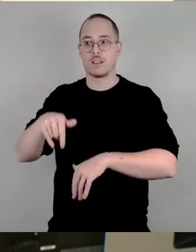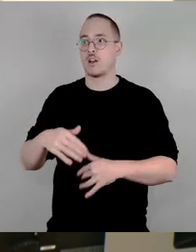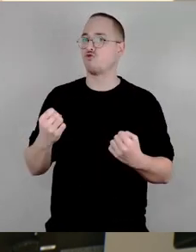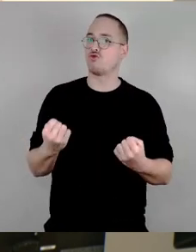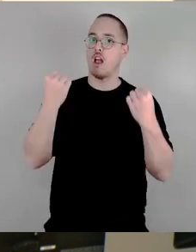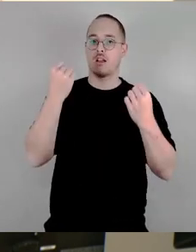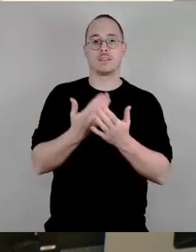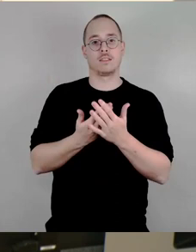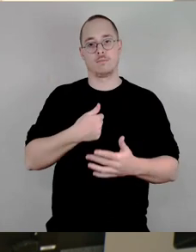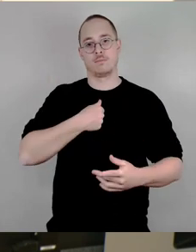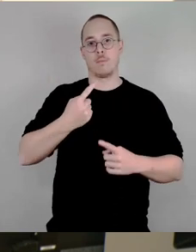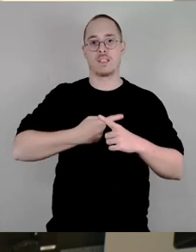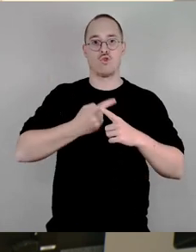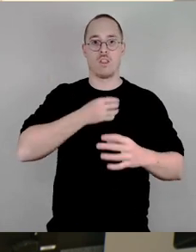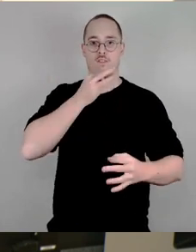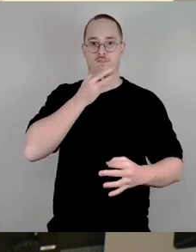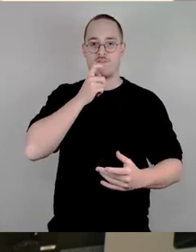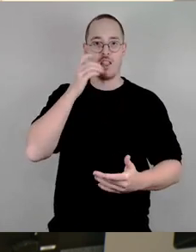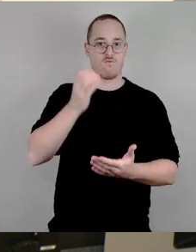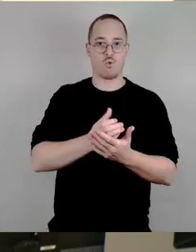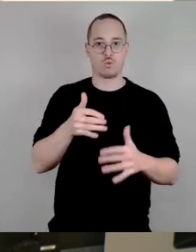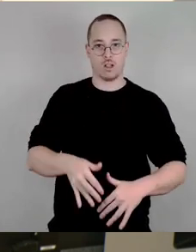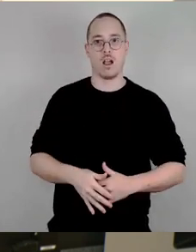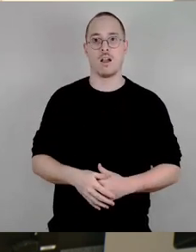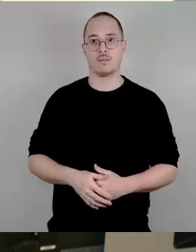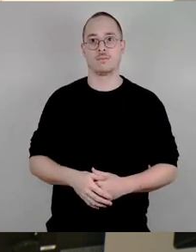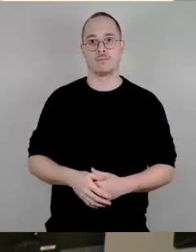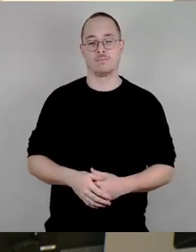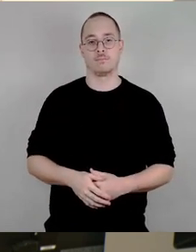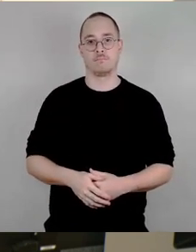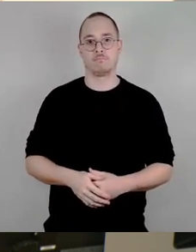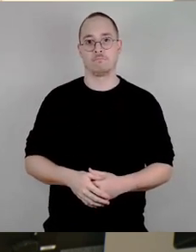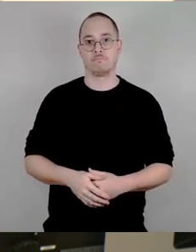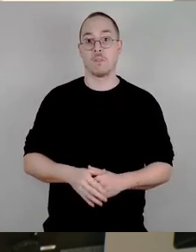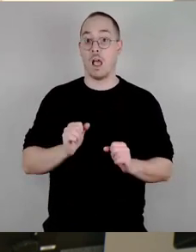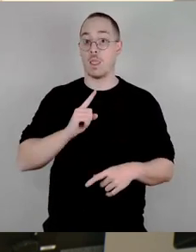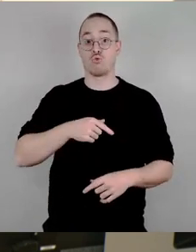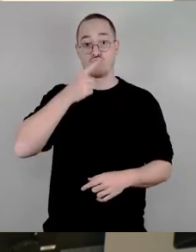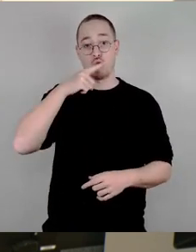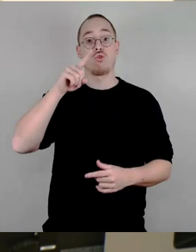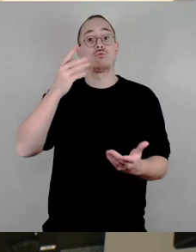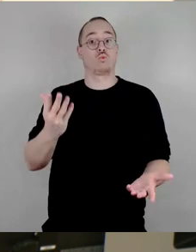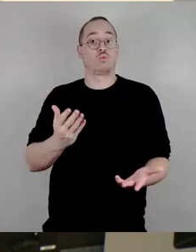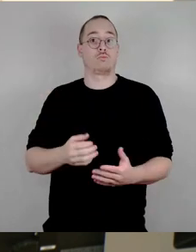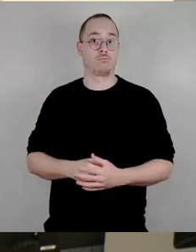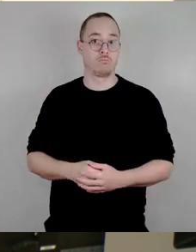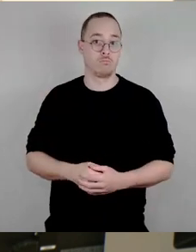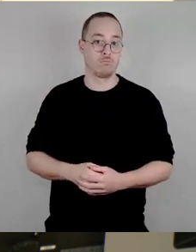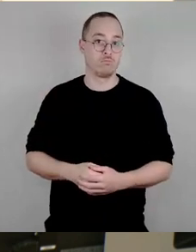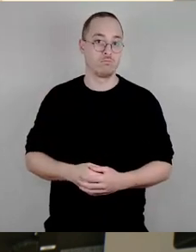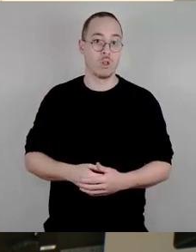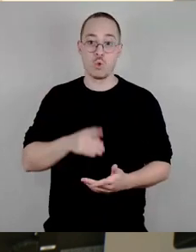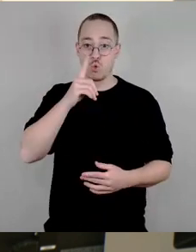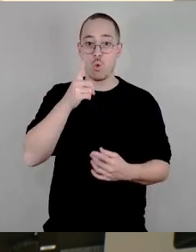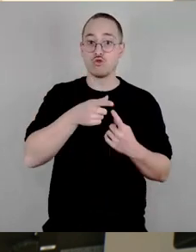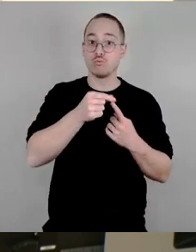zurecht stolz auf das bisher Geleistete sein Nicht nur der Spitzensport in Dresden ist spitze, sondern auch der Breitensport, denn circa ein Fünftel der Dresdner Bevölkerung ist